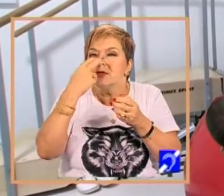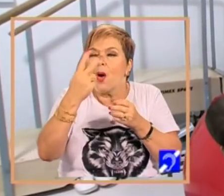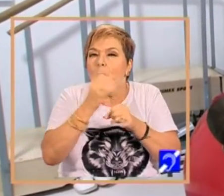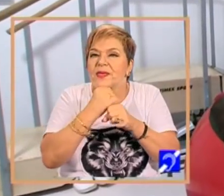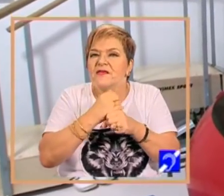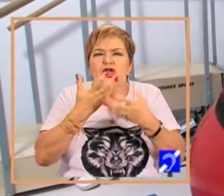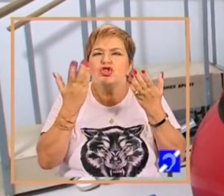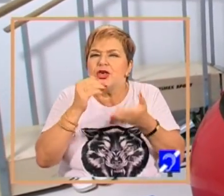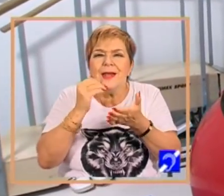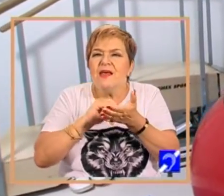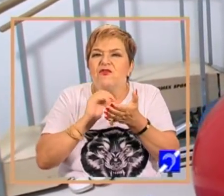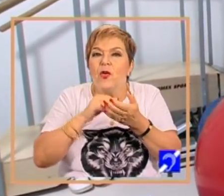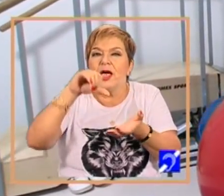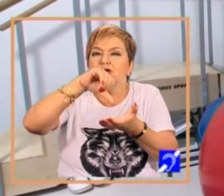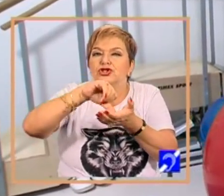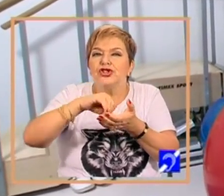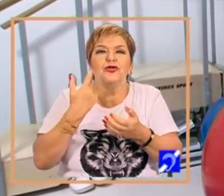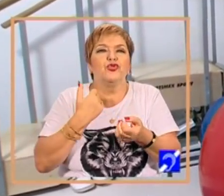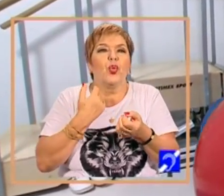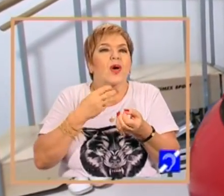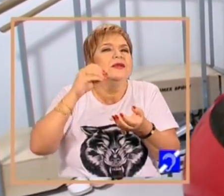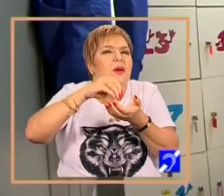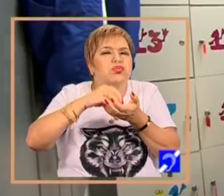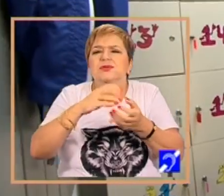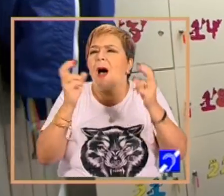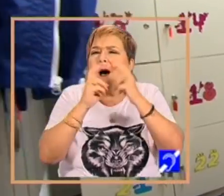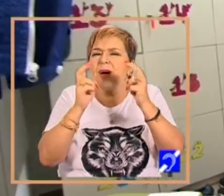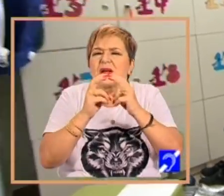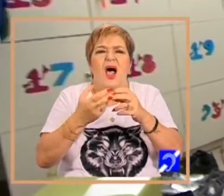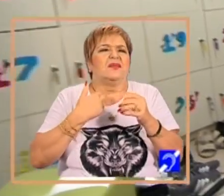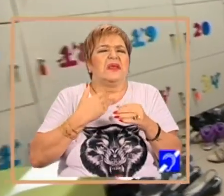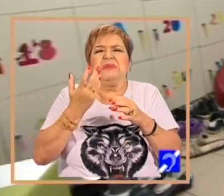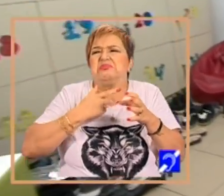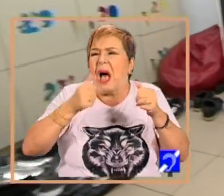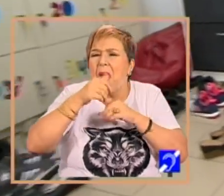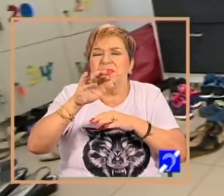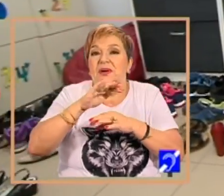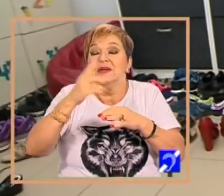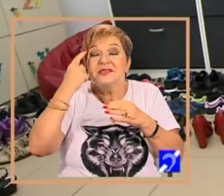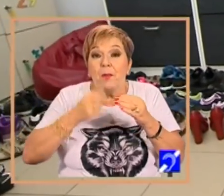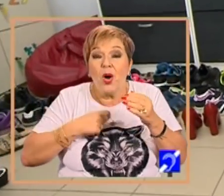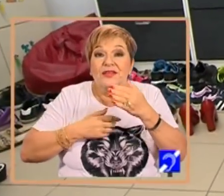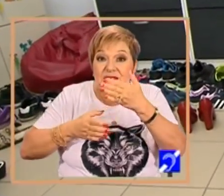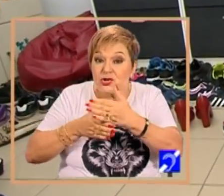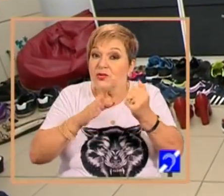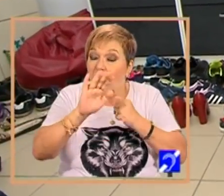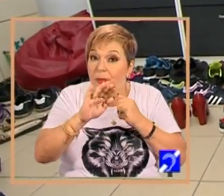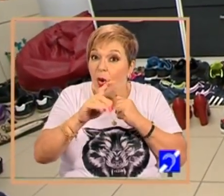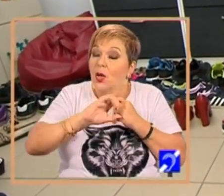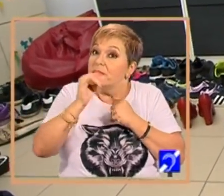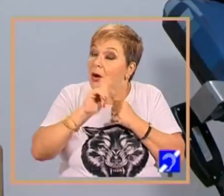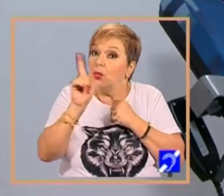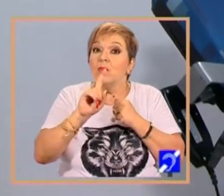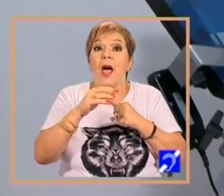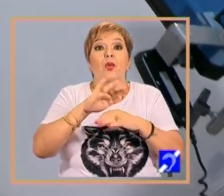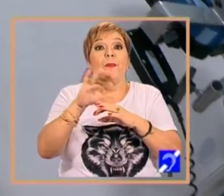dotare a unui astfel de centru pentru a face față nevoilor copilului, nu neapărat cu dizabilități, pentru că de multe ori se